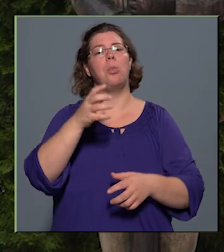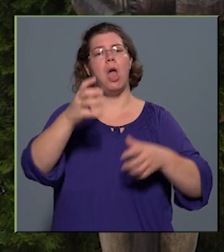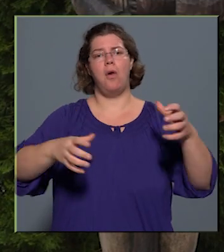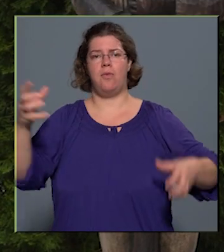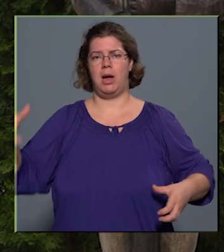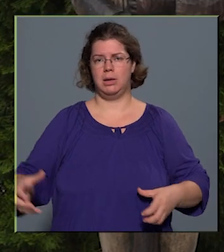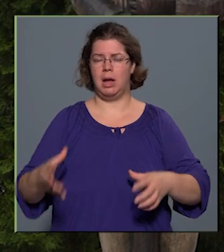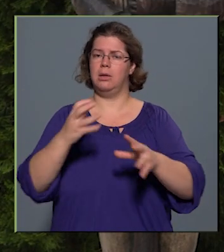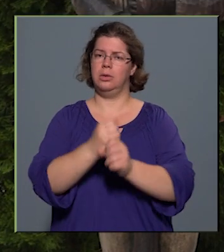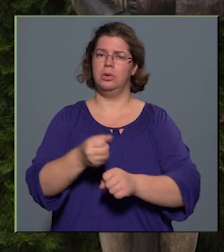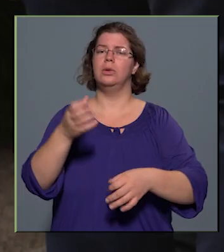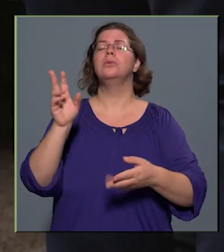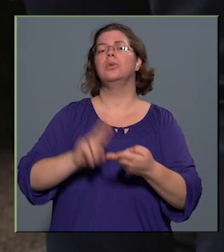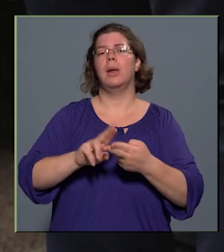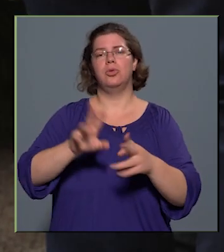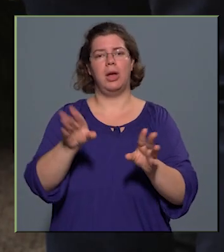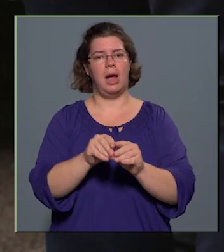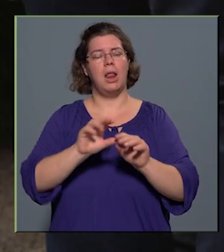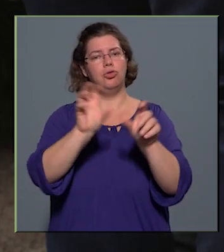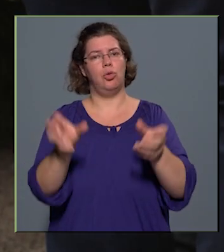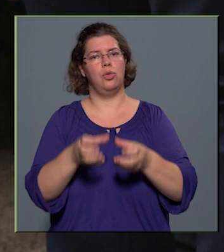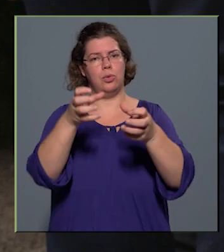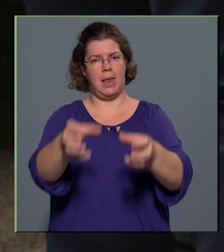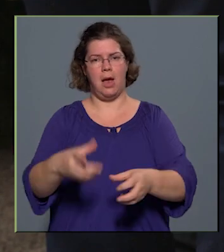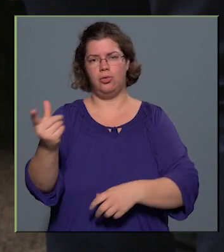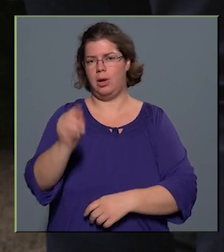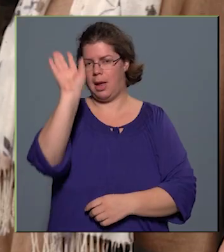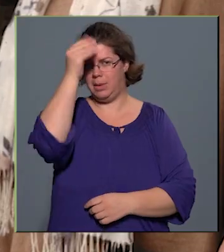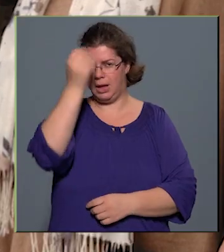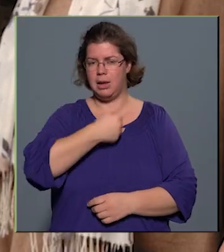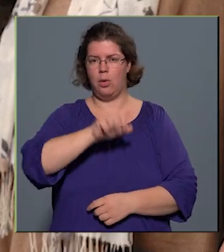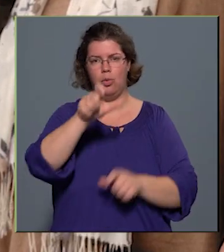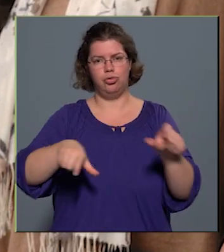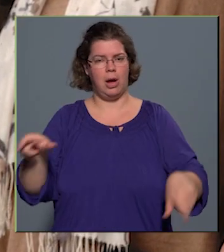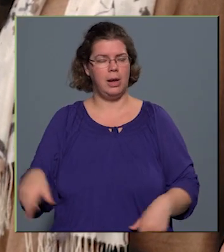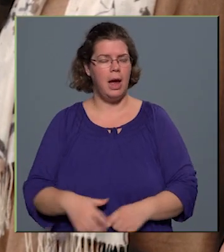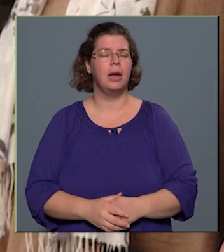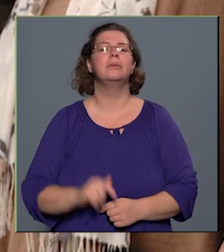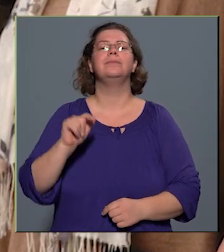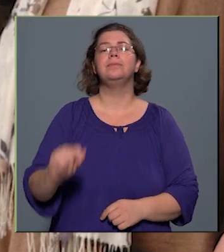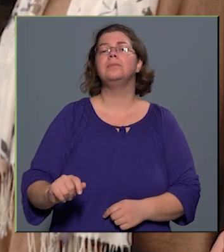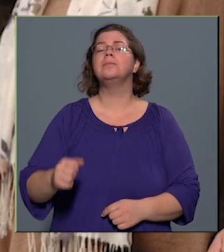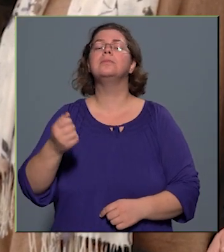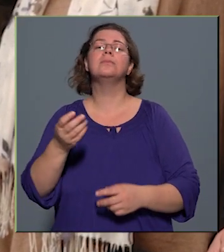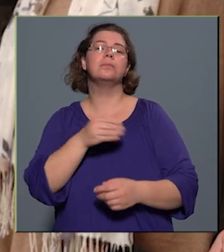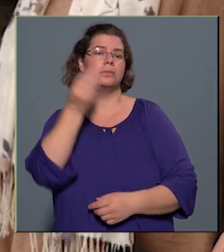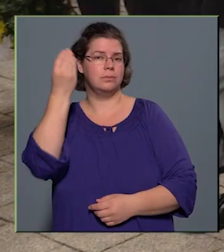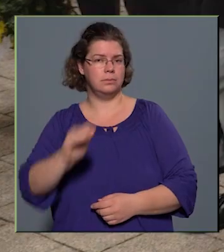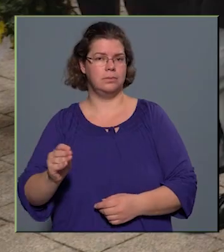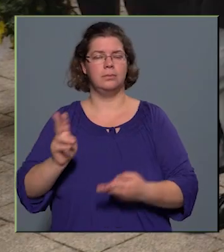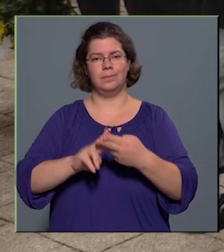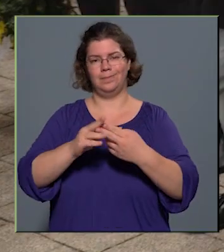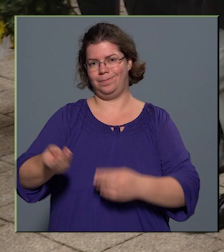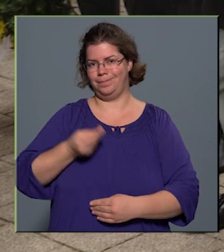ünnepséggel és koszorúzással emlékeztek a hősökre. D. Kovács Robert Antal, Kőbánya polgármestere, ünnepi beszédet mondott.